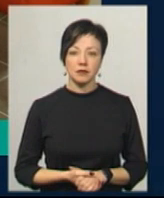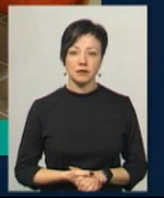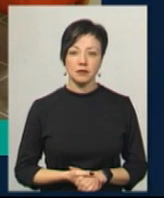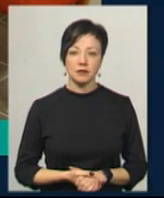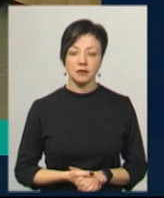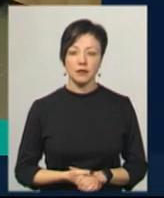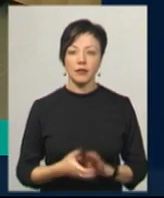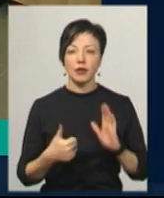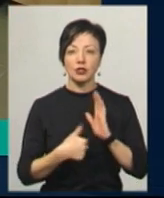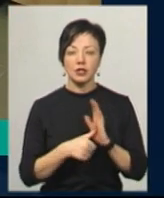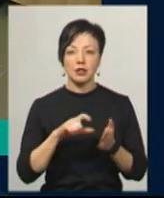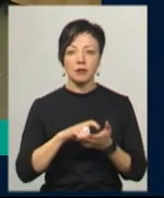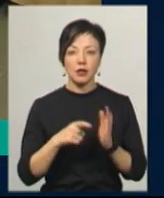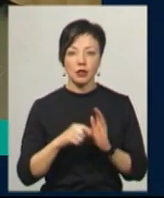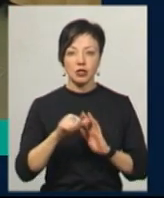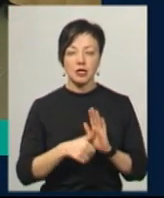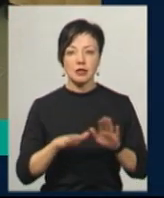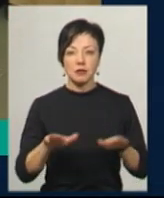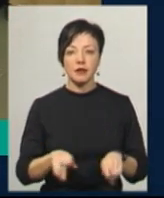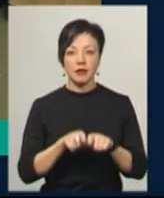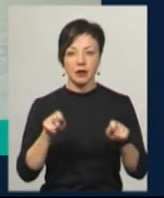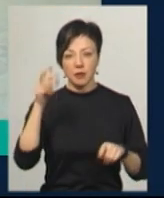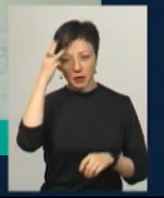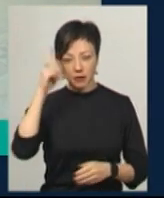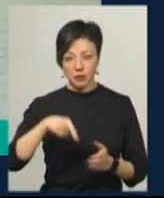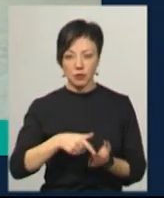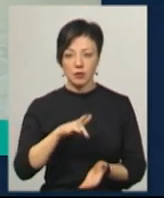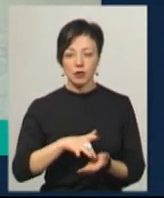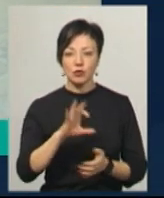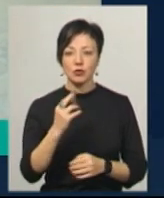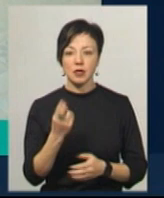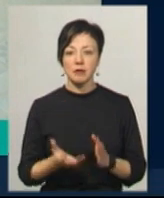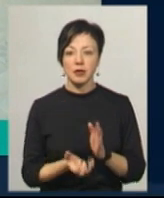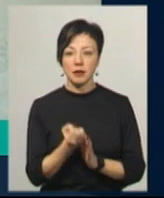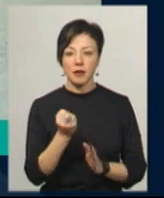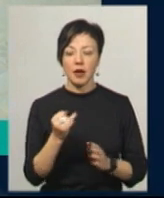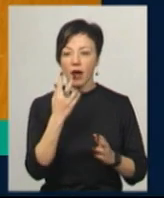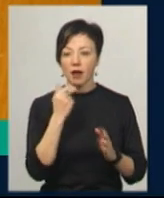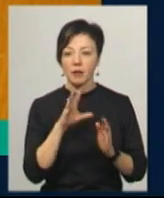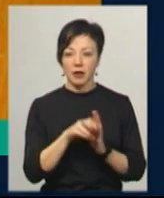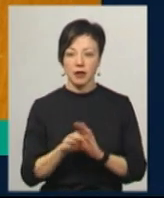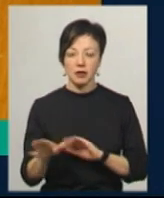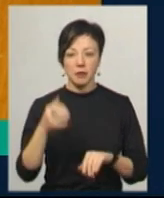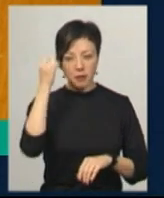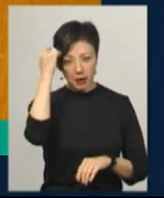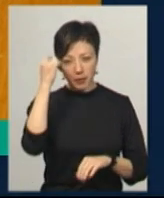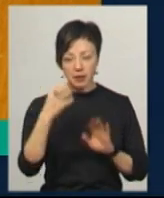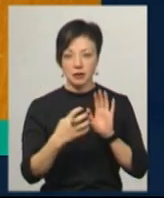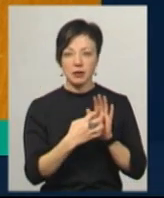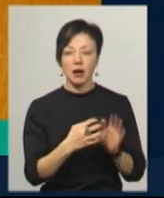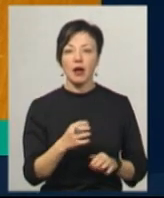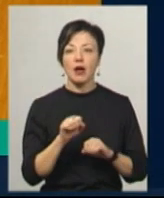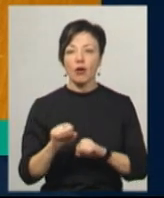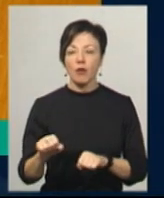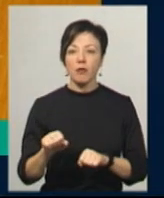Шість кімнат на 16 місць відкрили у Хмельницькому міському центрі соціальної підтримки та адаптації. Пам'ятний знак героям